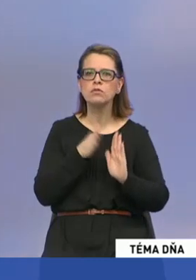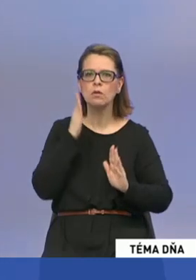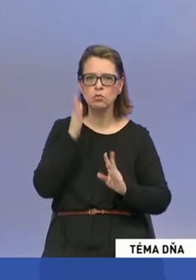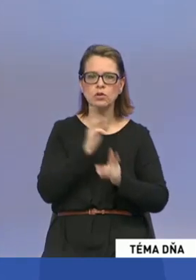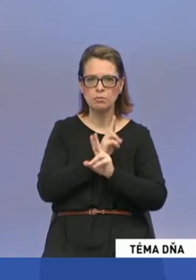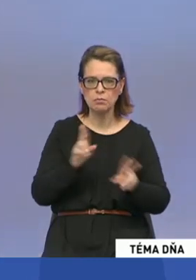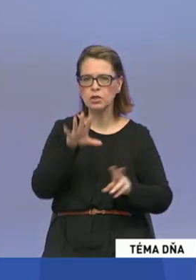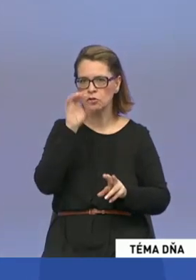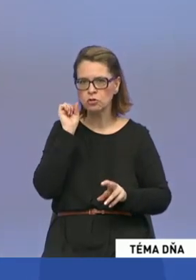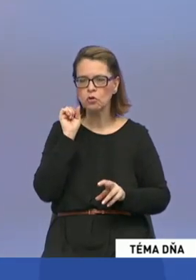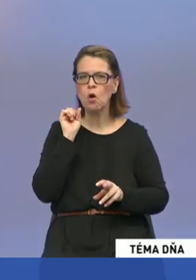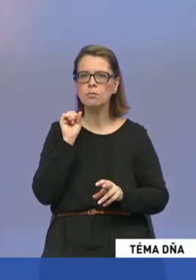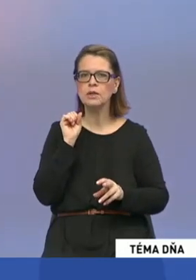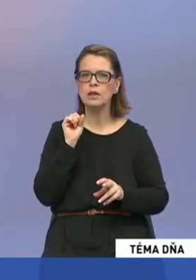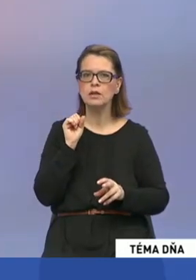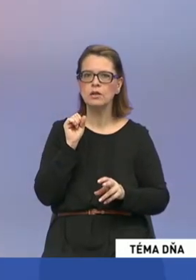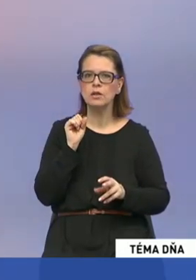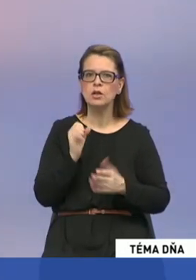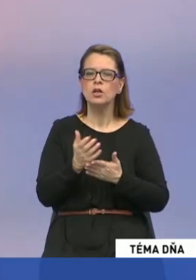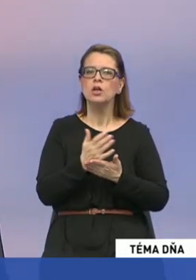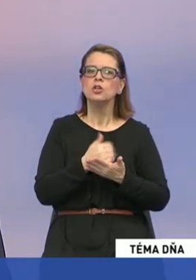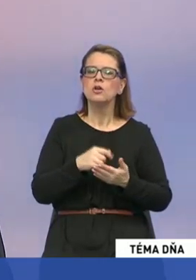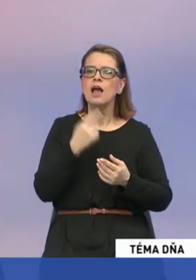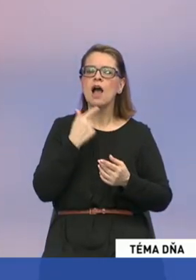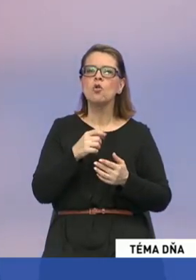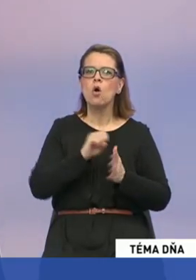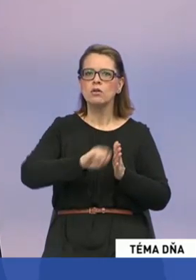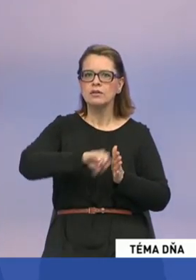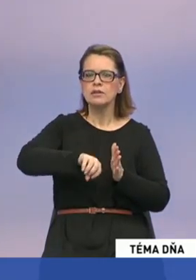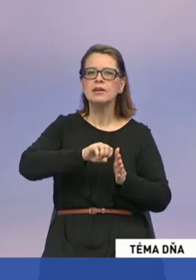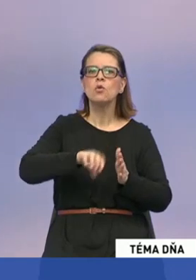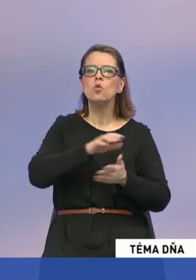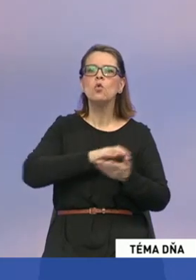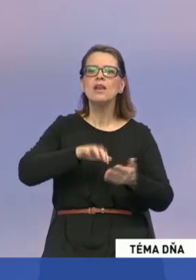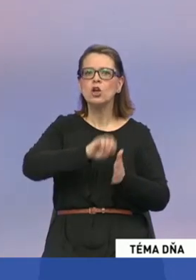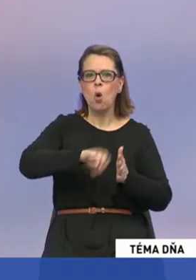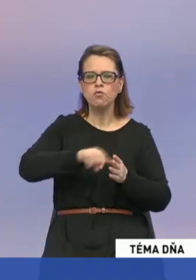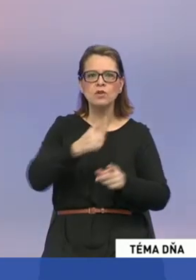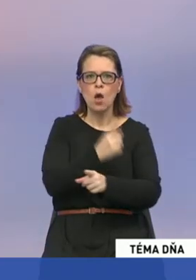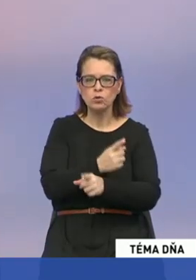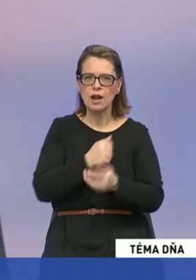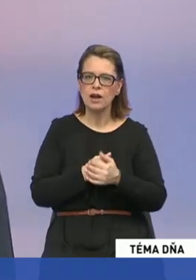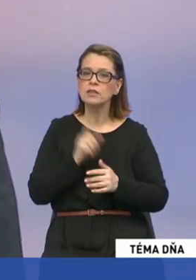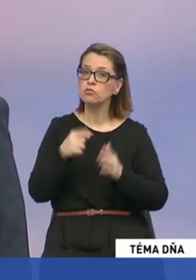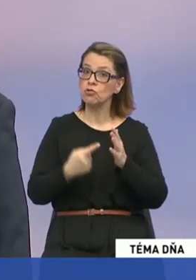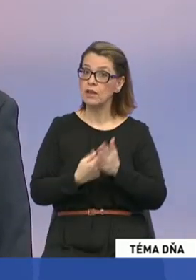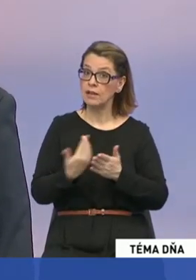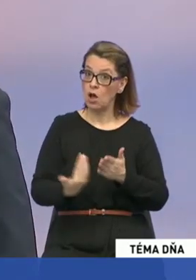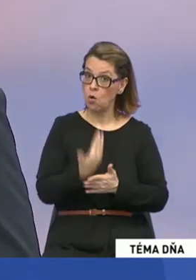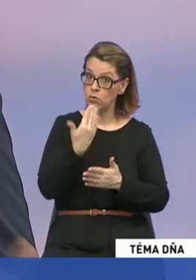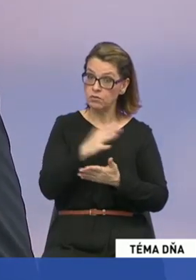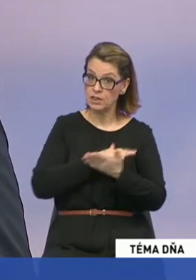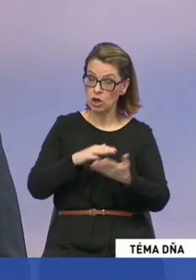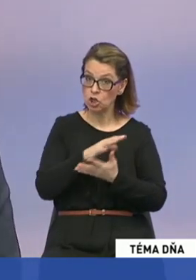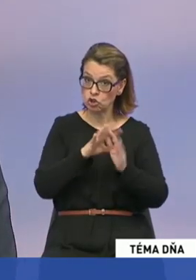v tom roku 2050 dosiahnuť tú uhlíkovú neutralitu. Čo sa týka tých obnoviteľných zdrojov, tak v minulosti